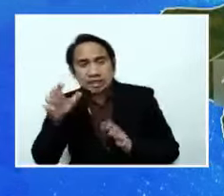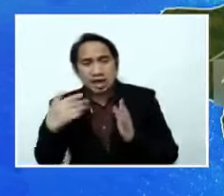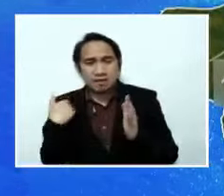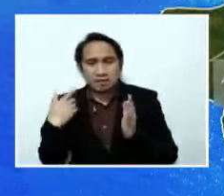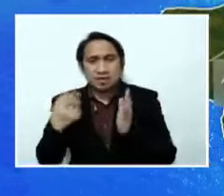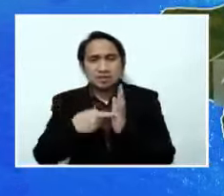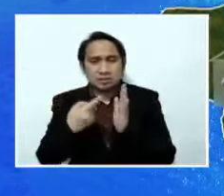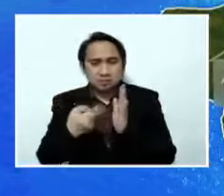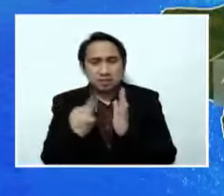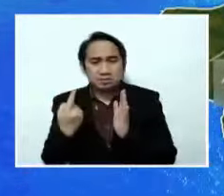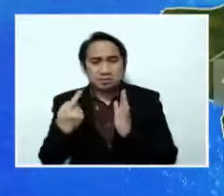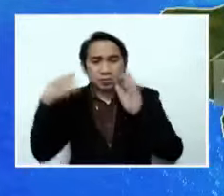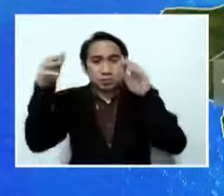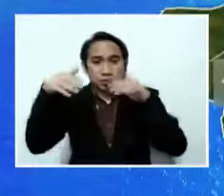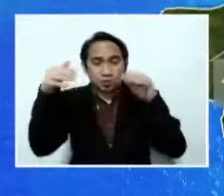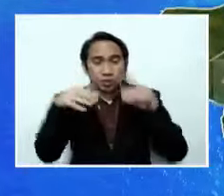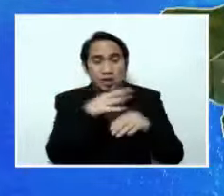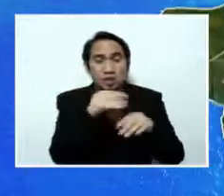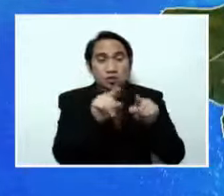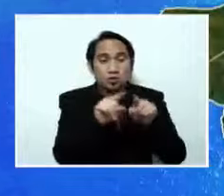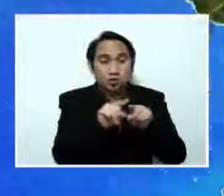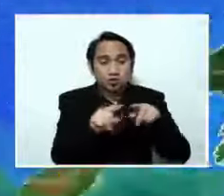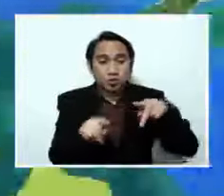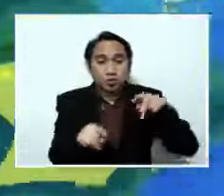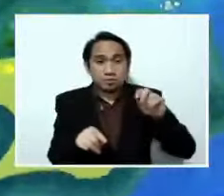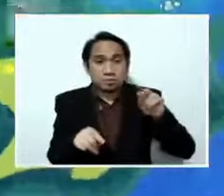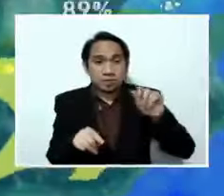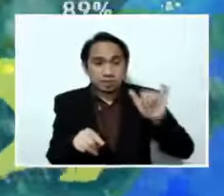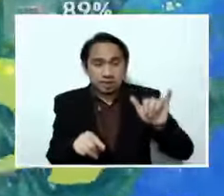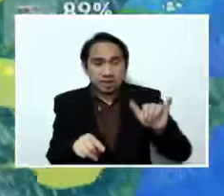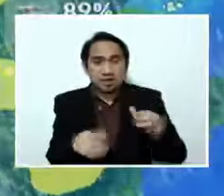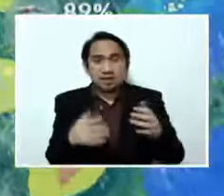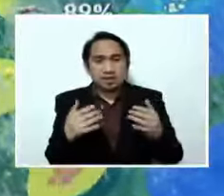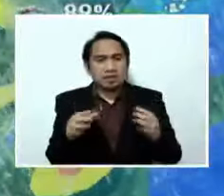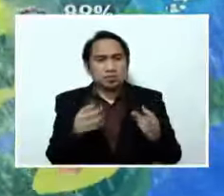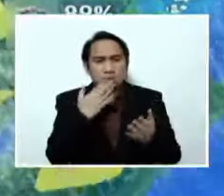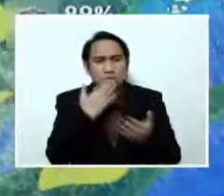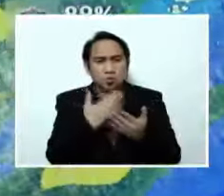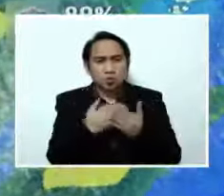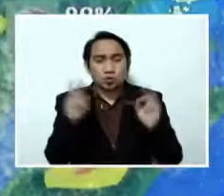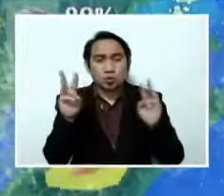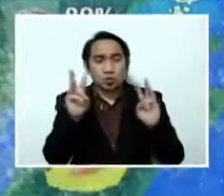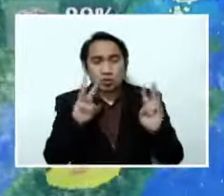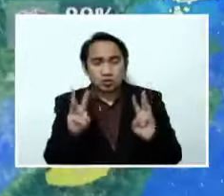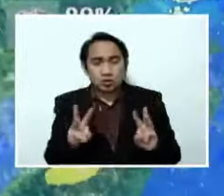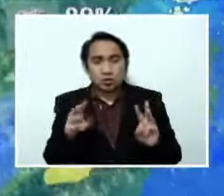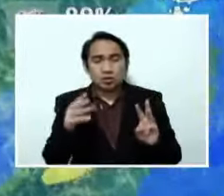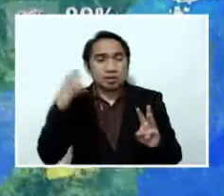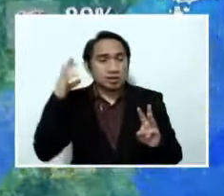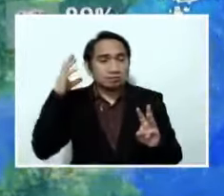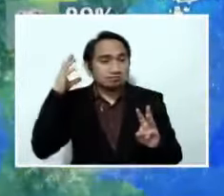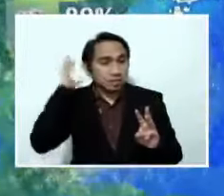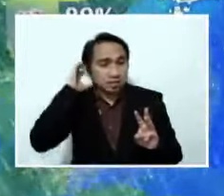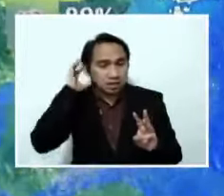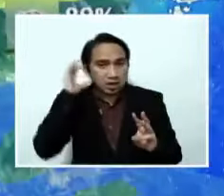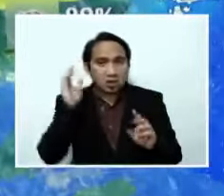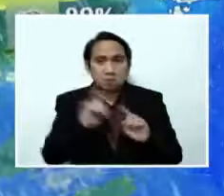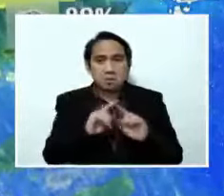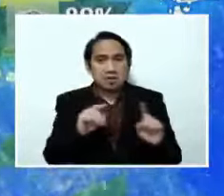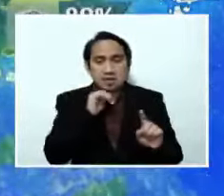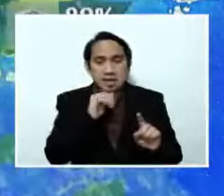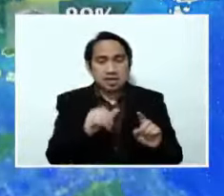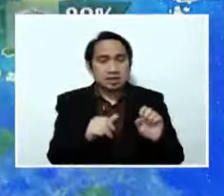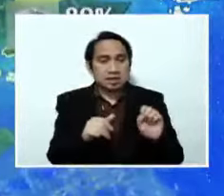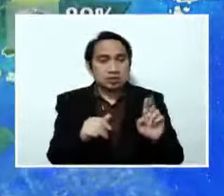sa Panay Island. Magiging maaliwalas din ang panahon sa Mindanao maliban lang sa Zamboanga Peninsula at Sulu kung saan inaasang magiging